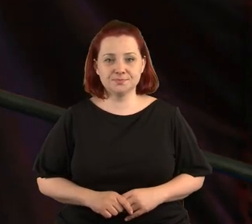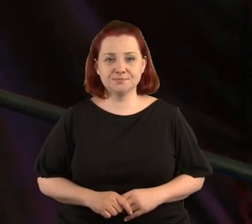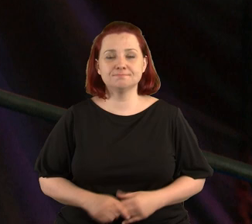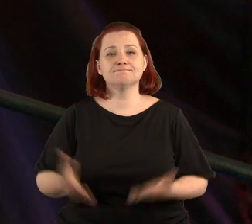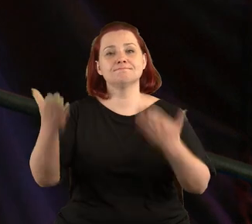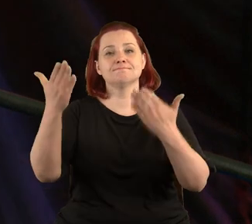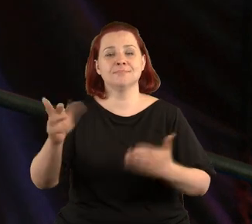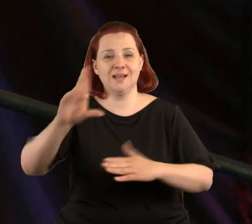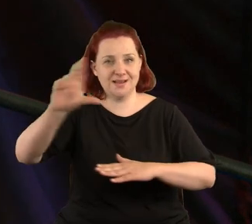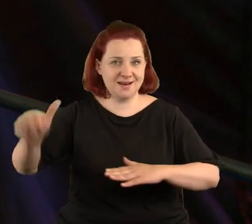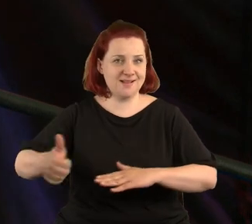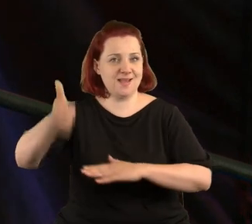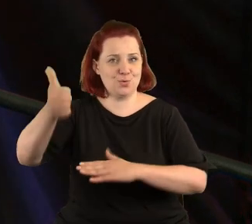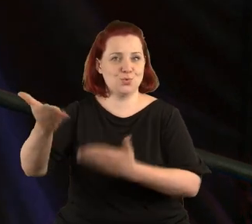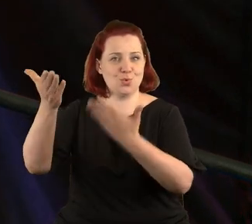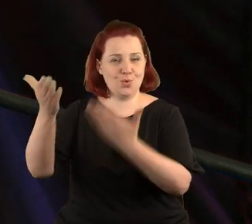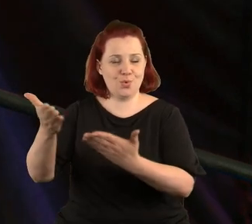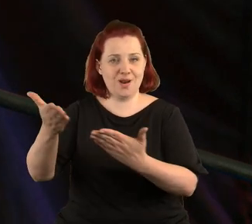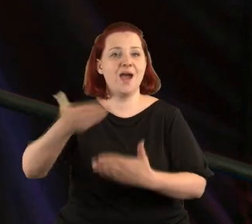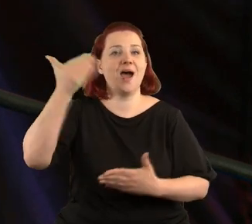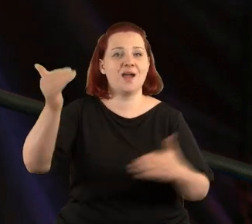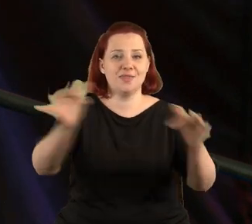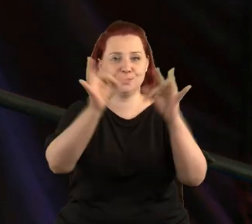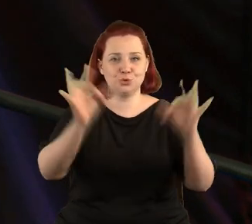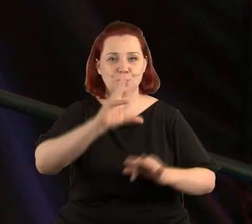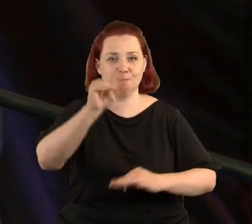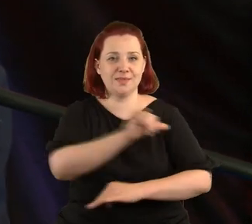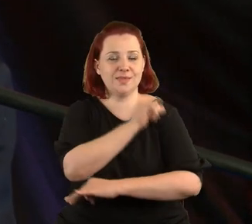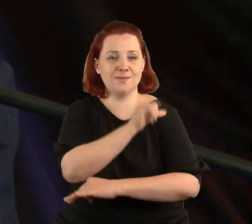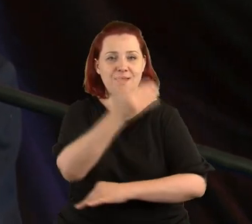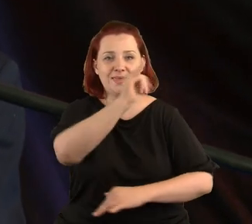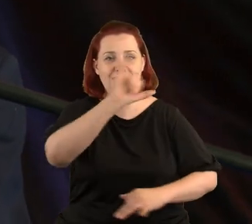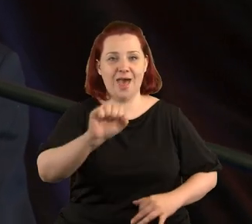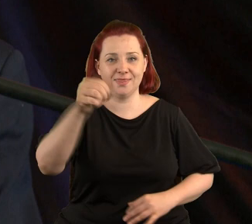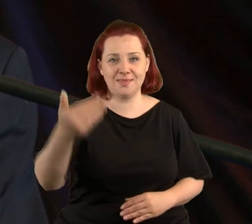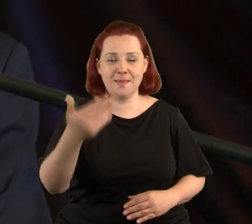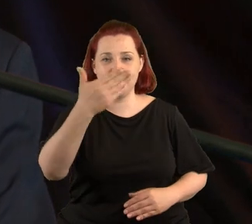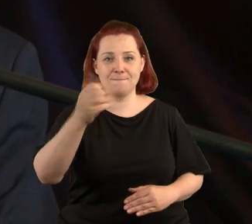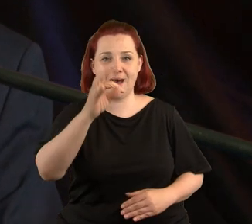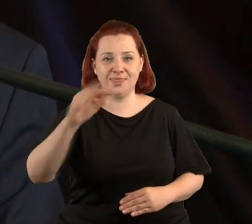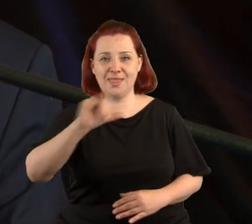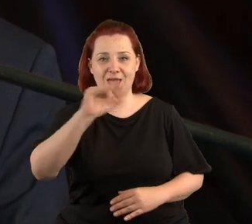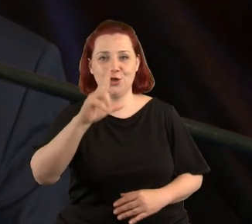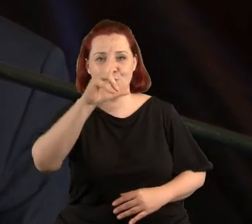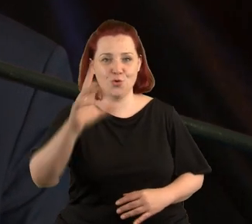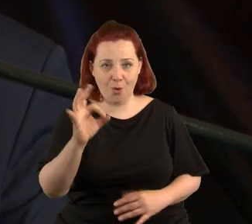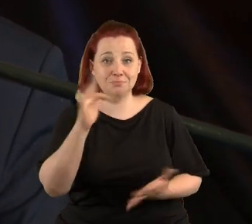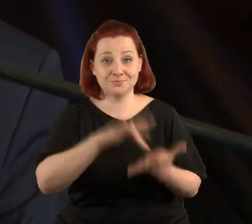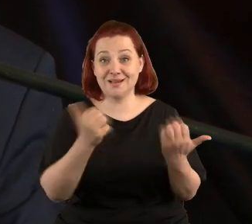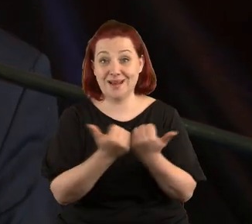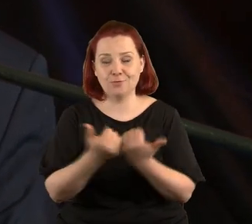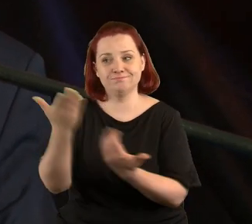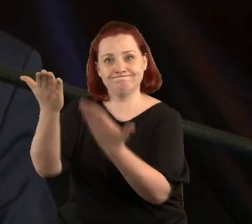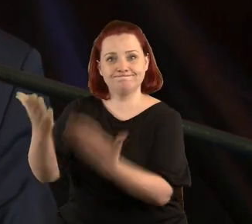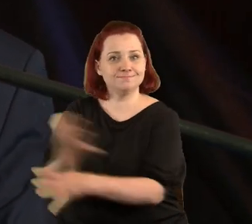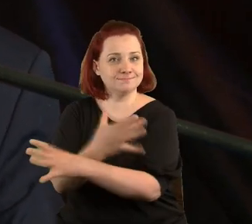Magnificencja. Rektor Akademii Sztuk Pięknych im. Jana Matejki w Krakowie ukończył